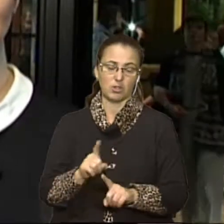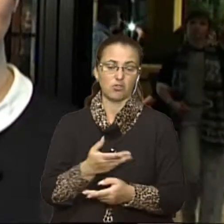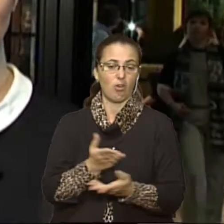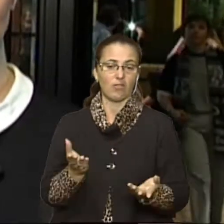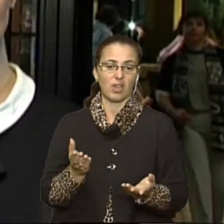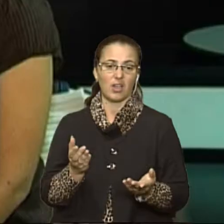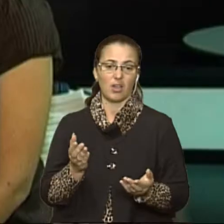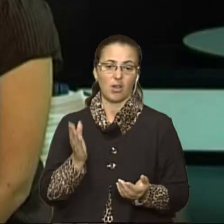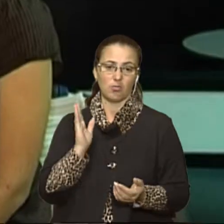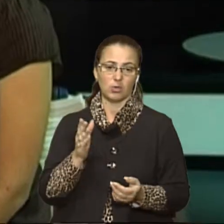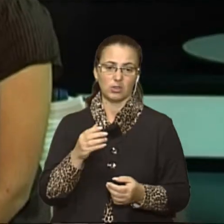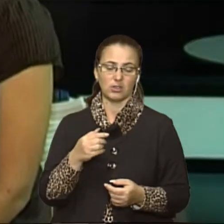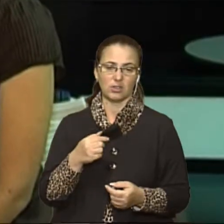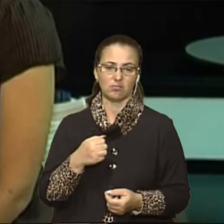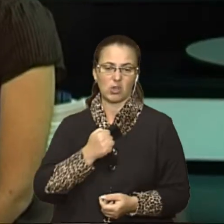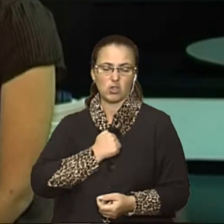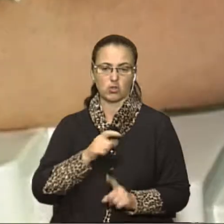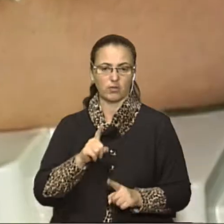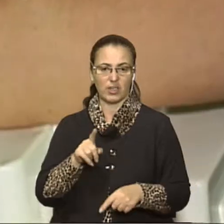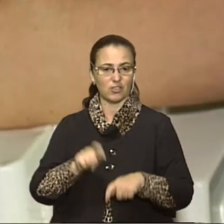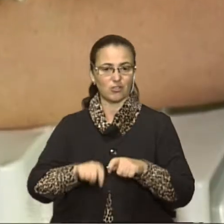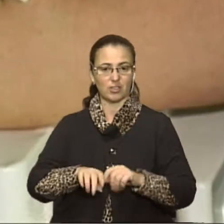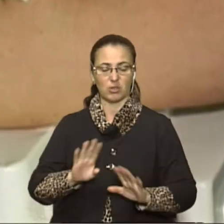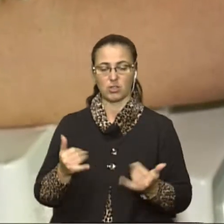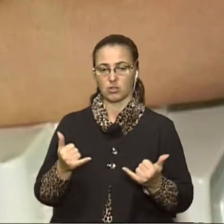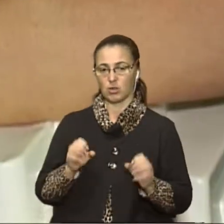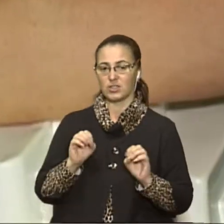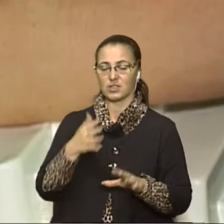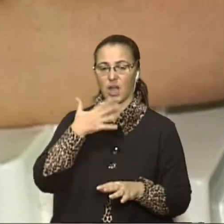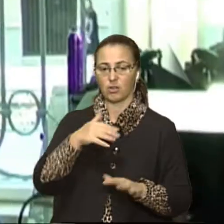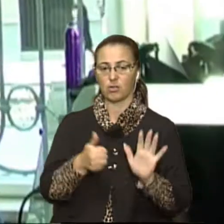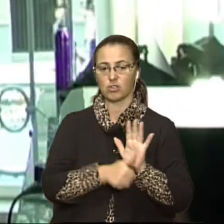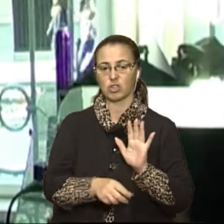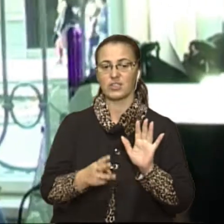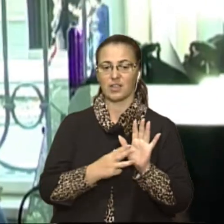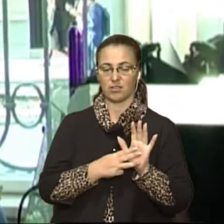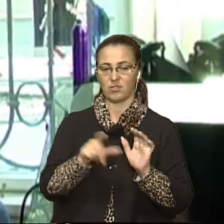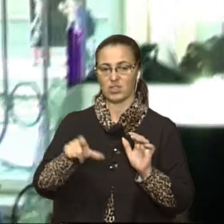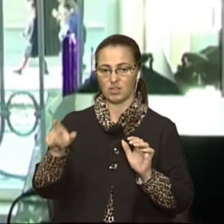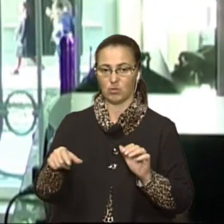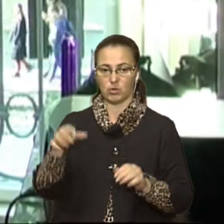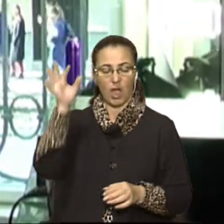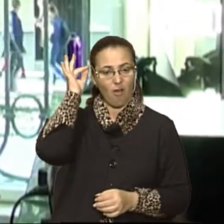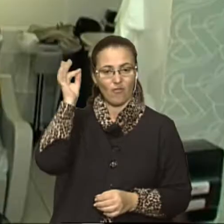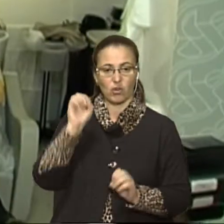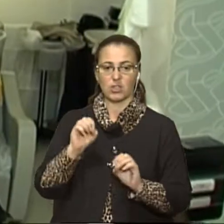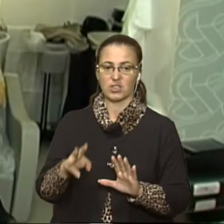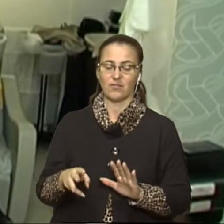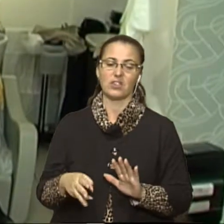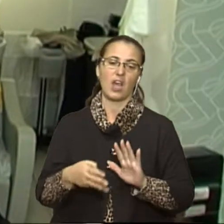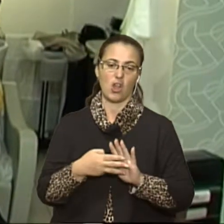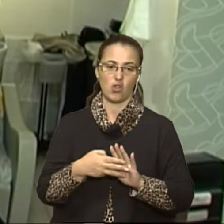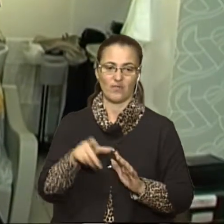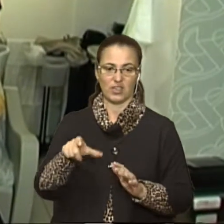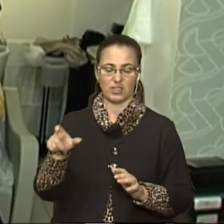не перевірились. Сьогодні у Львові здали кров 68 донорів. Волосям поділились восьмеру львів'ян. За словами організаторів, наступний